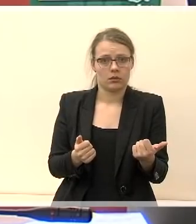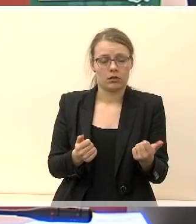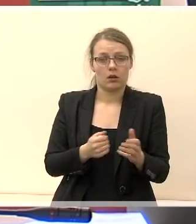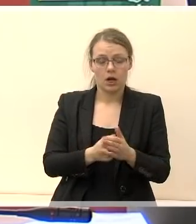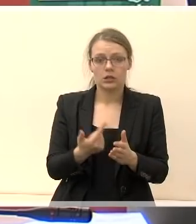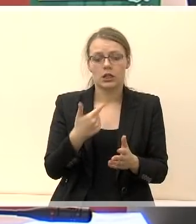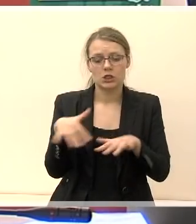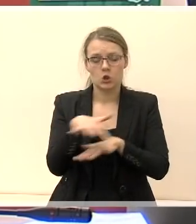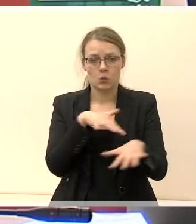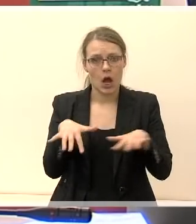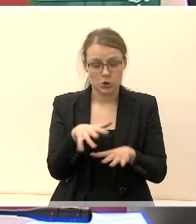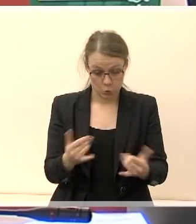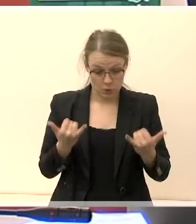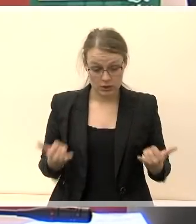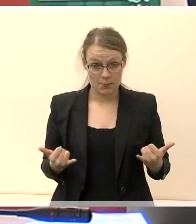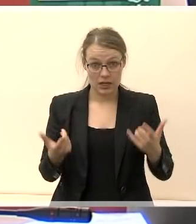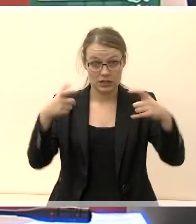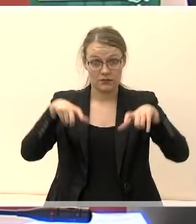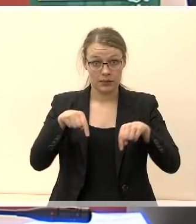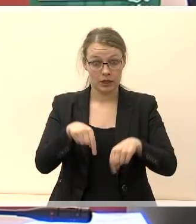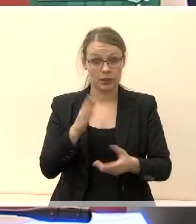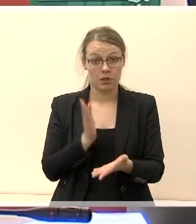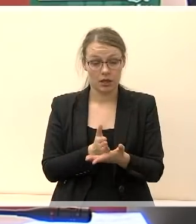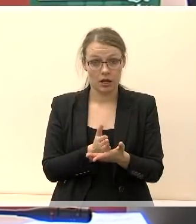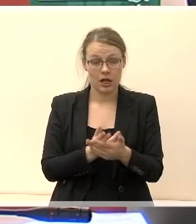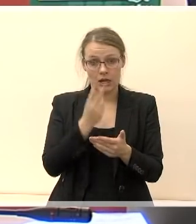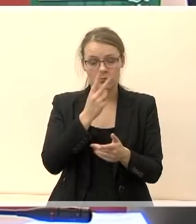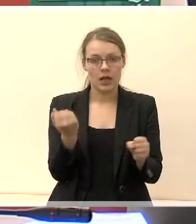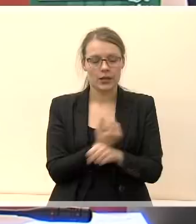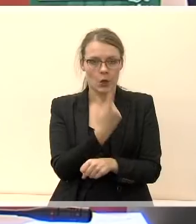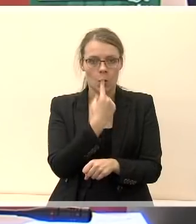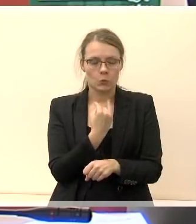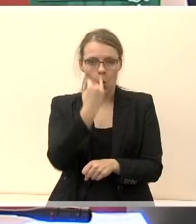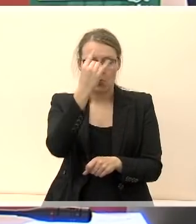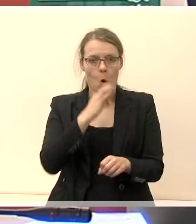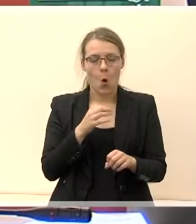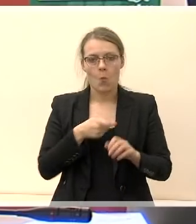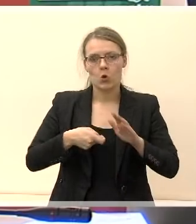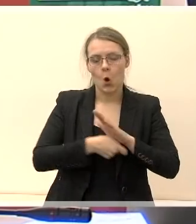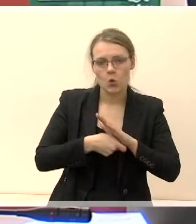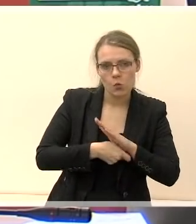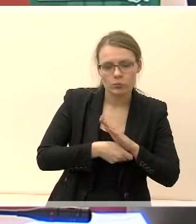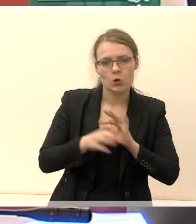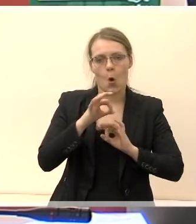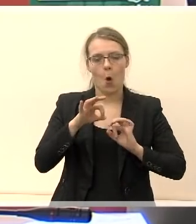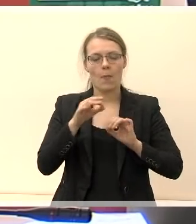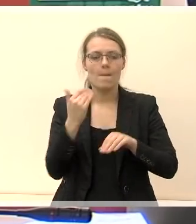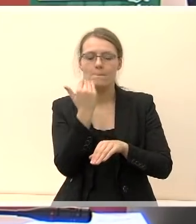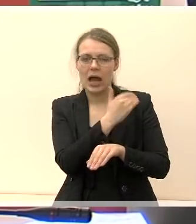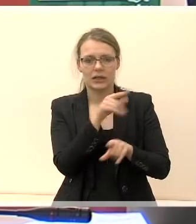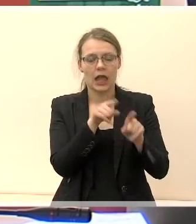ta situacija, kuri šiandien yra saivaldybė, kai mes turime raudonuoti dėl korupcijos, nepotizmų, partinių įvairių ryšių,